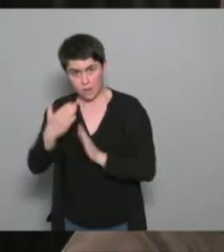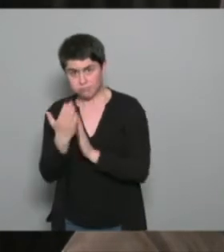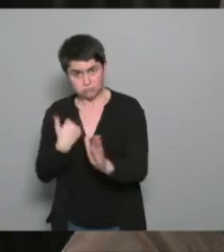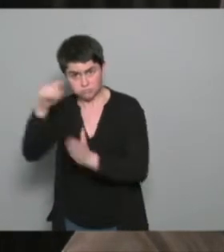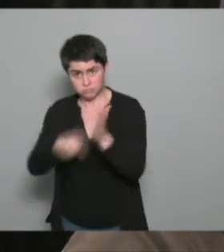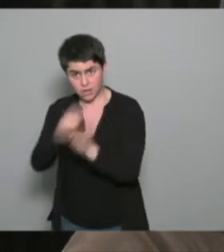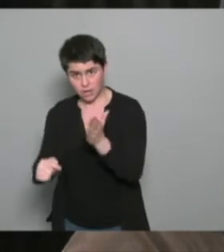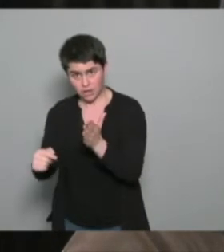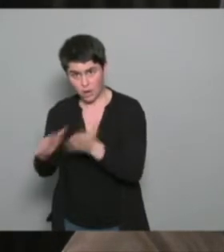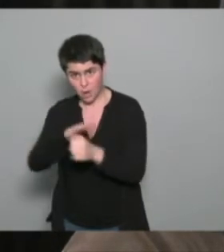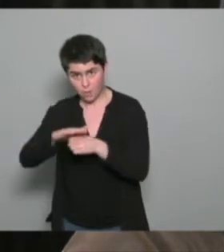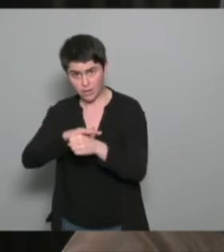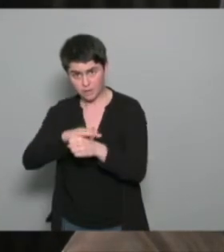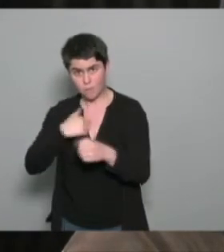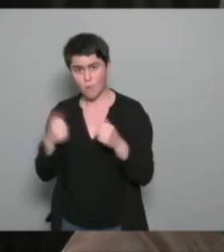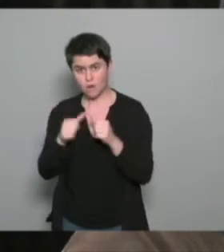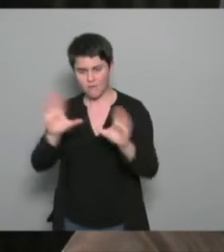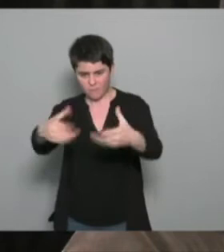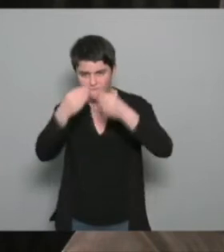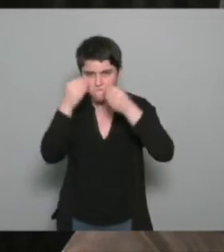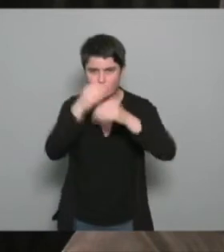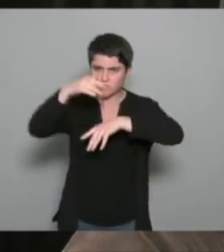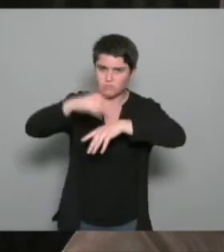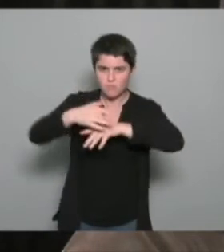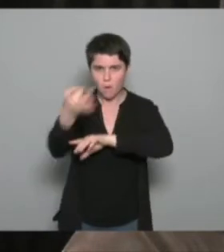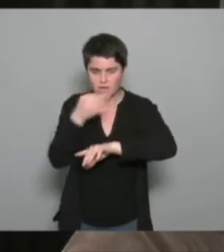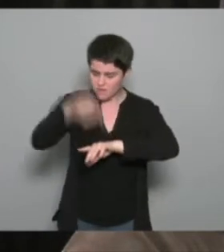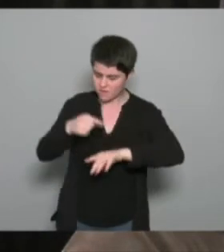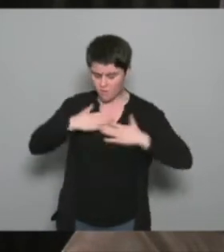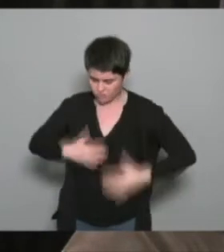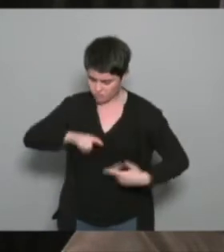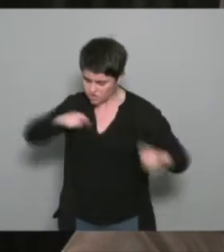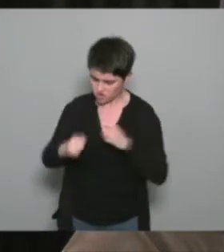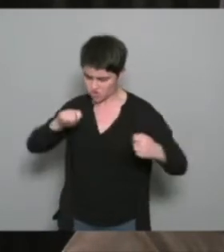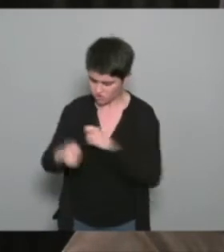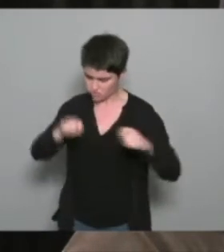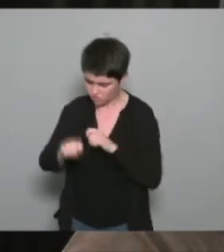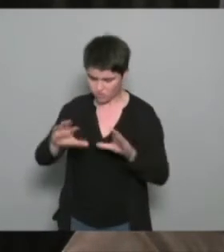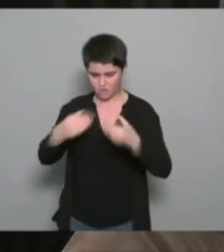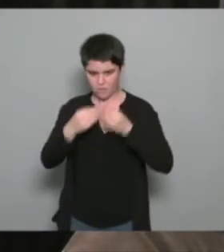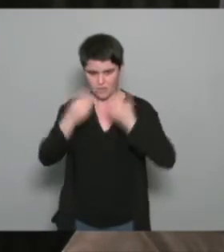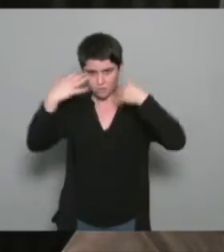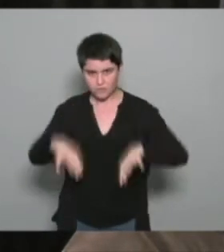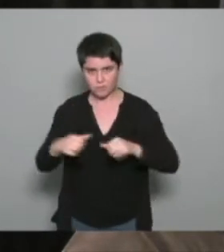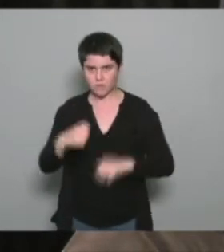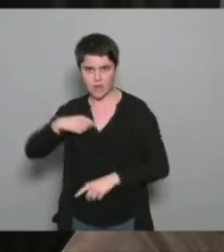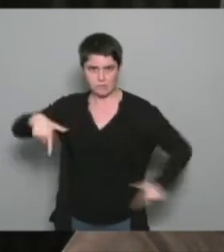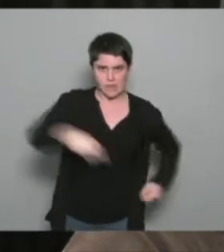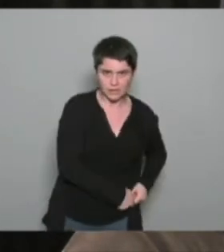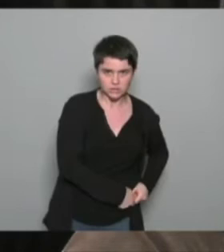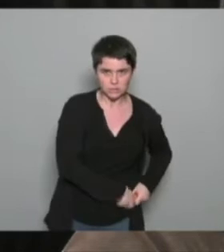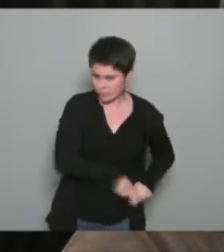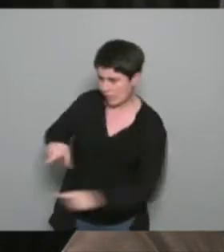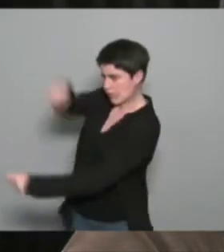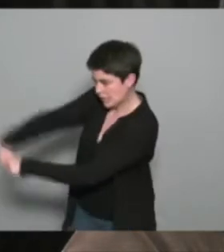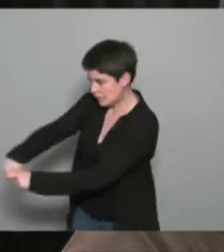qui m'ont dit il faut changer de comportement je suis sortie de la formation j'ai attaché ma ceinture voire les 4 j'ai même attaché mon cartable pour être quelqu qui ne tombe pas avec